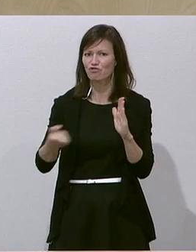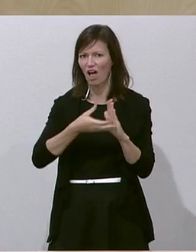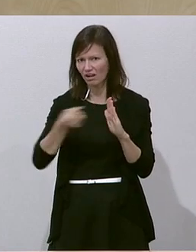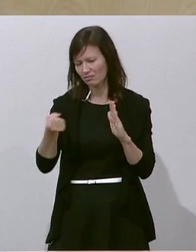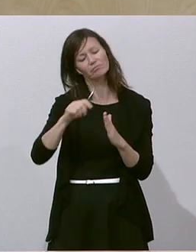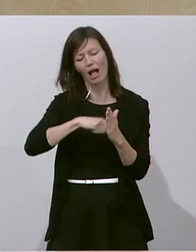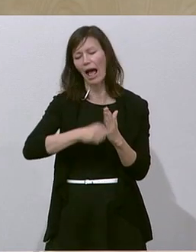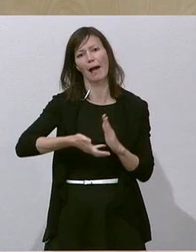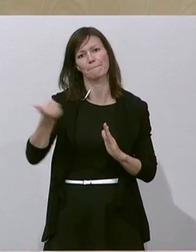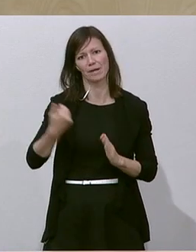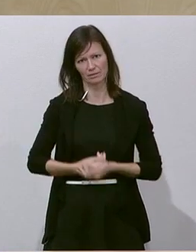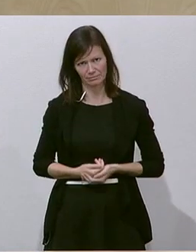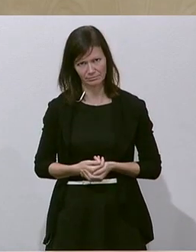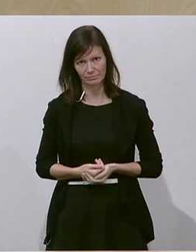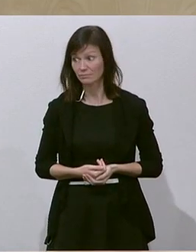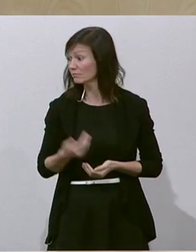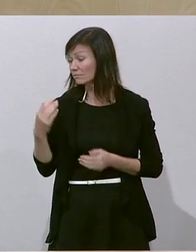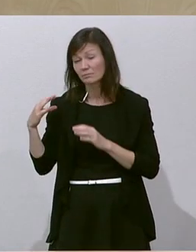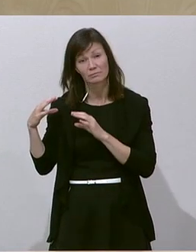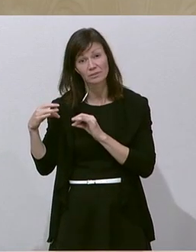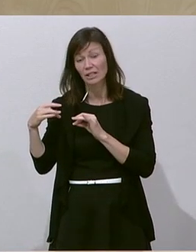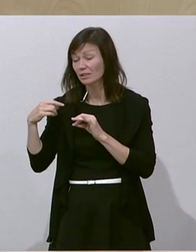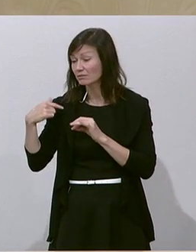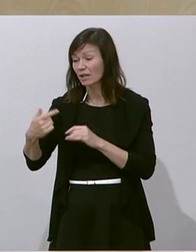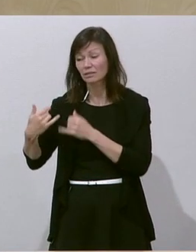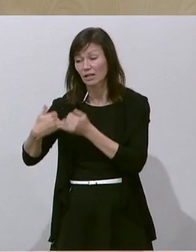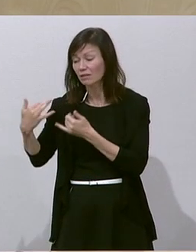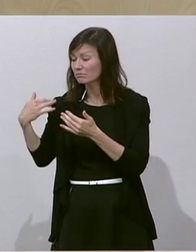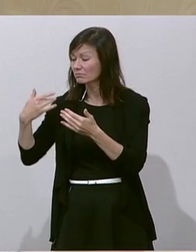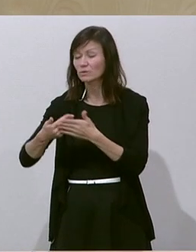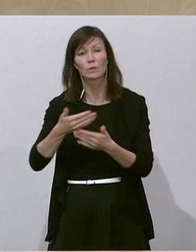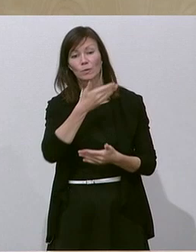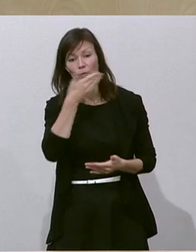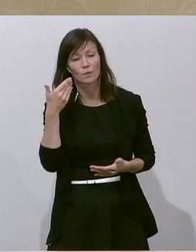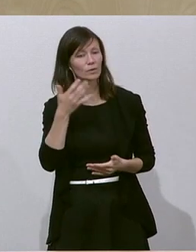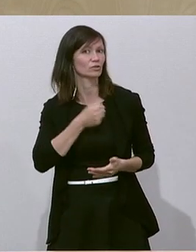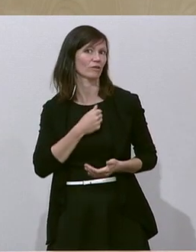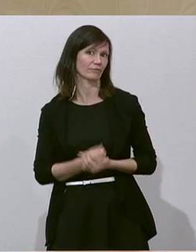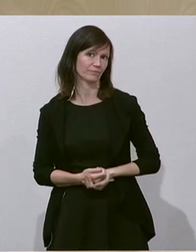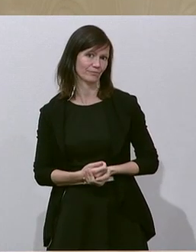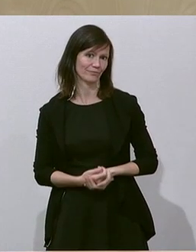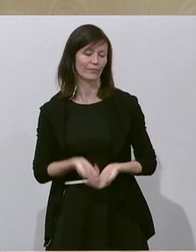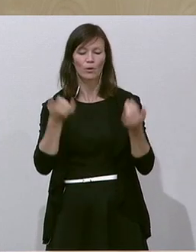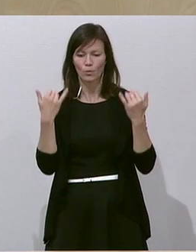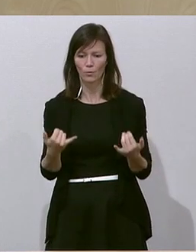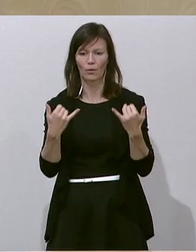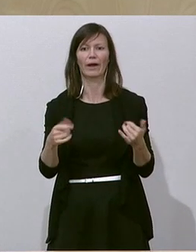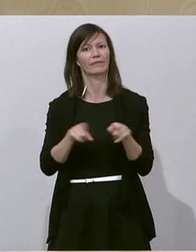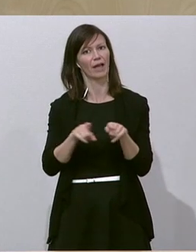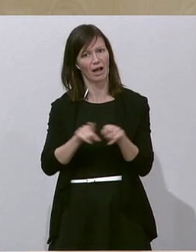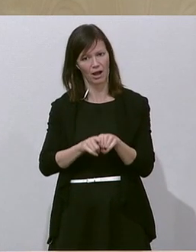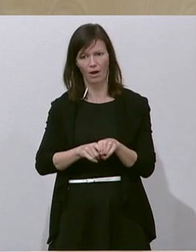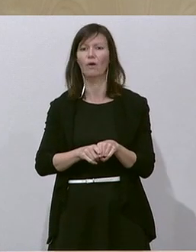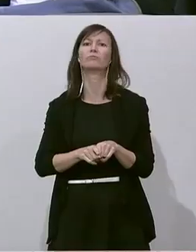Jahre und Jahrzehnte nicht zusammengebracht, liebe Sozialdemokratie. Wir werden heute zustimmen,